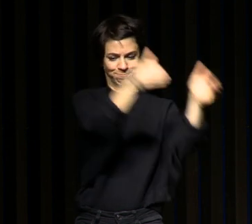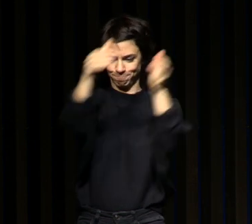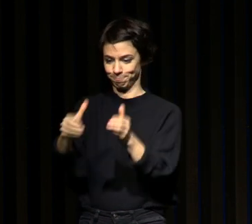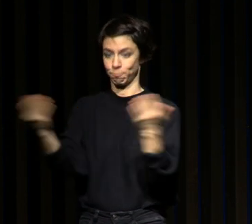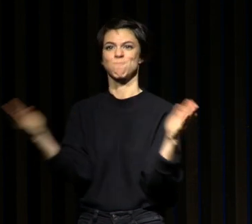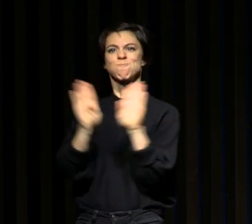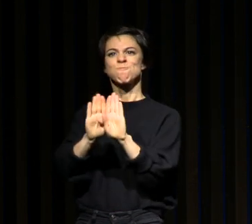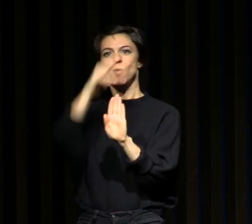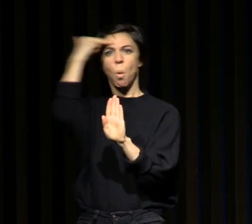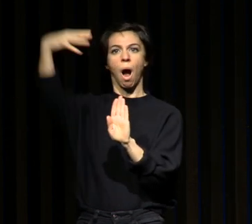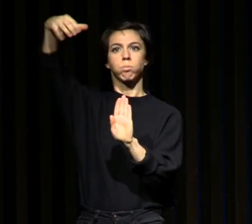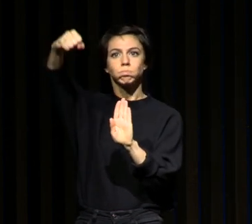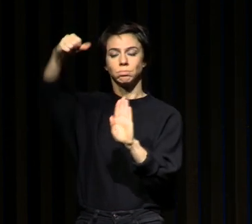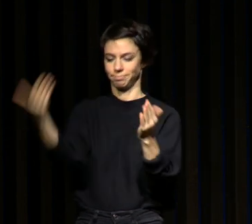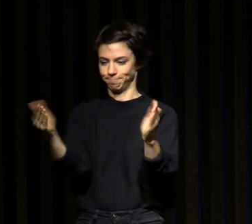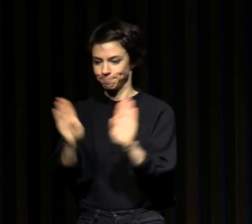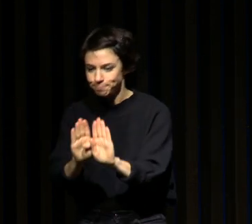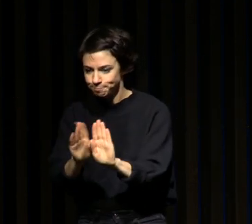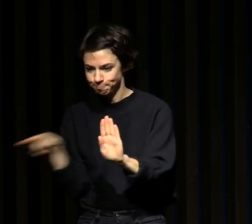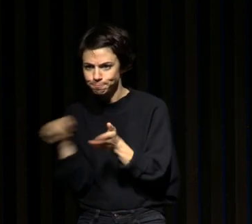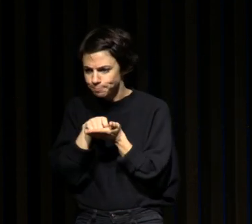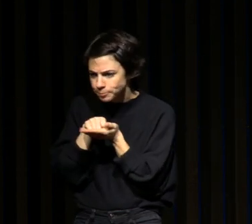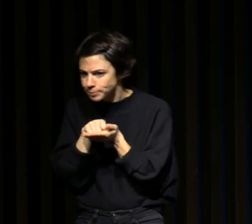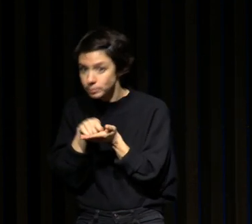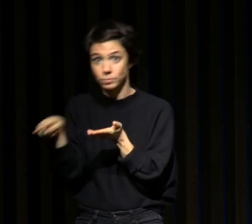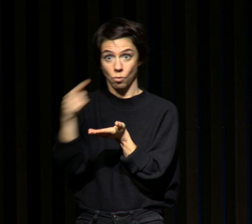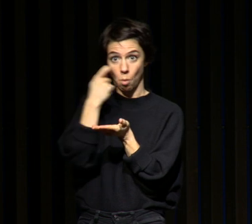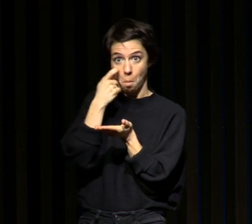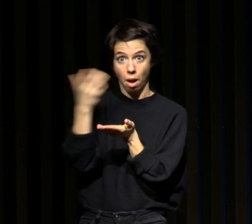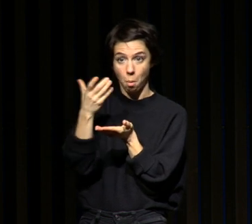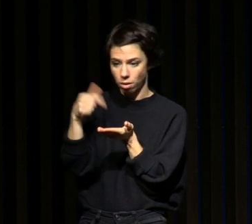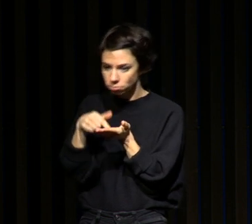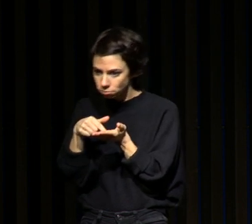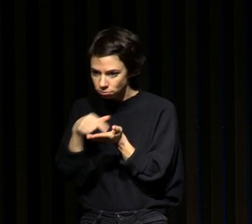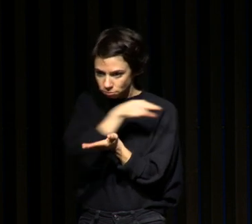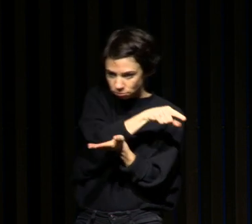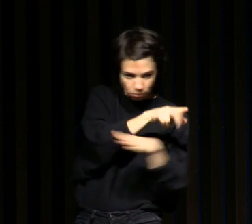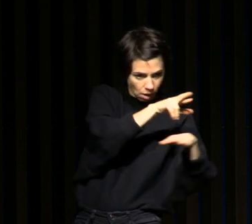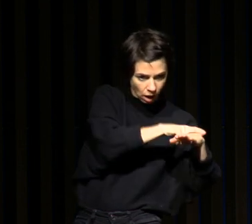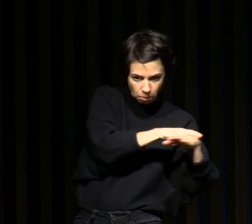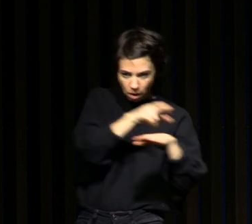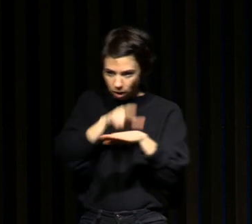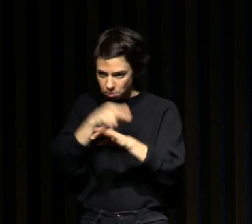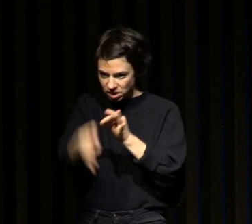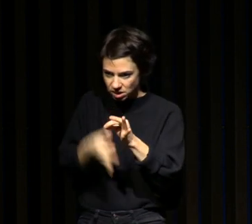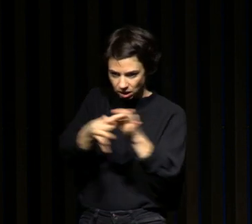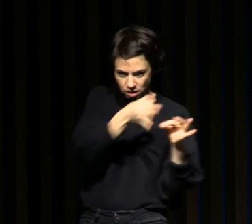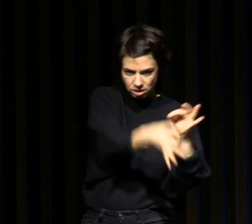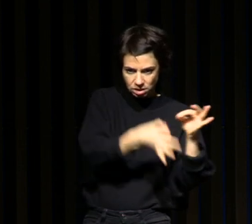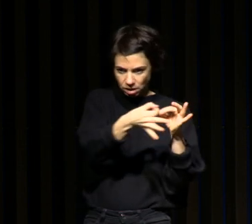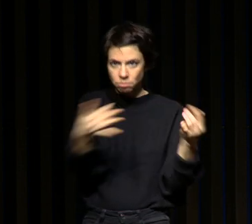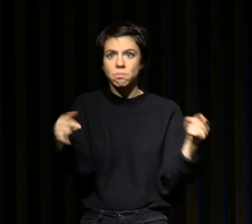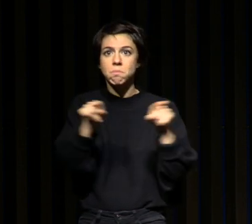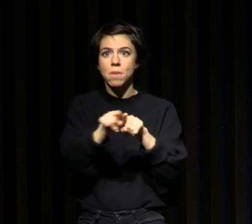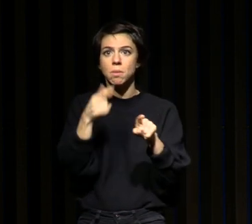a pu montrer que la rythmicité se reproduisait de la même façon. Et donc, c'était une des premières expériences sur le vivant qui